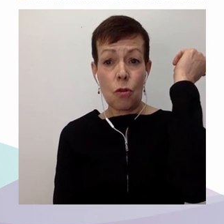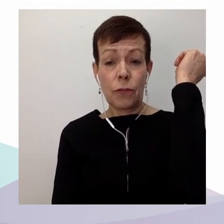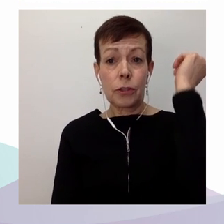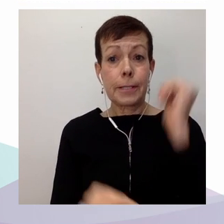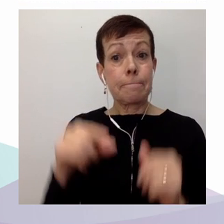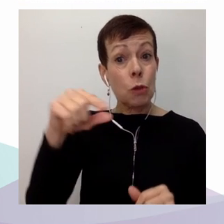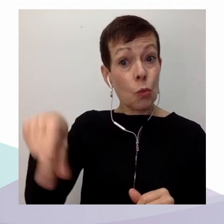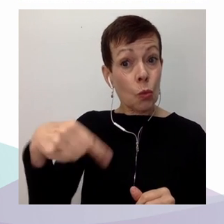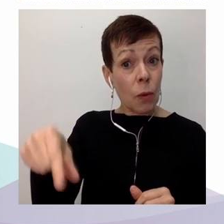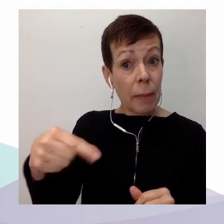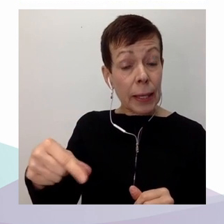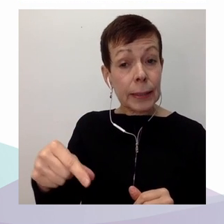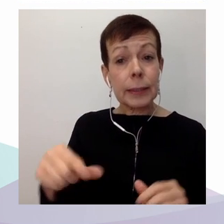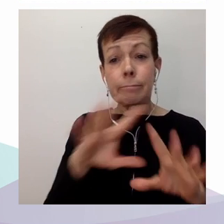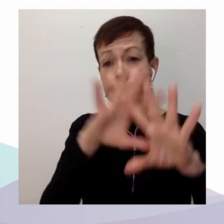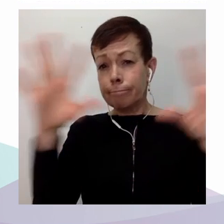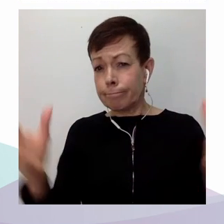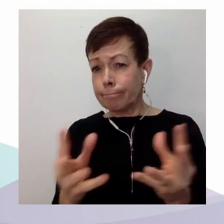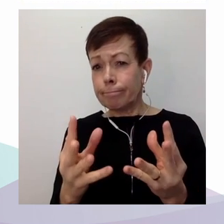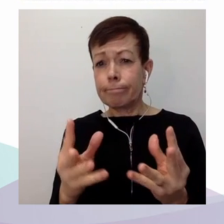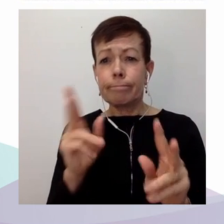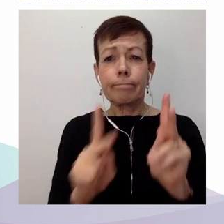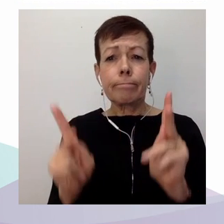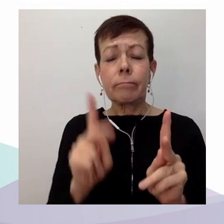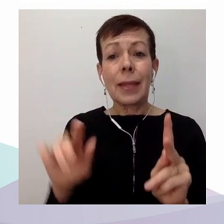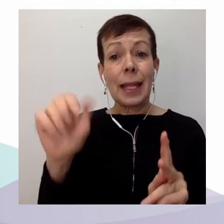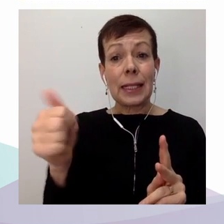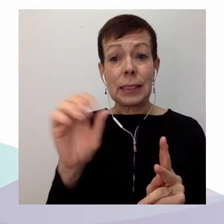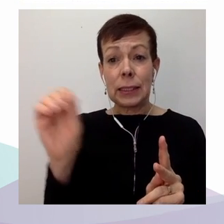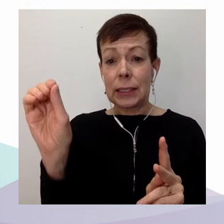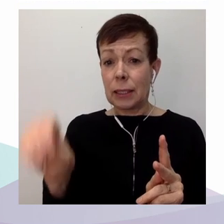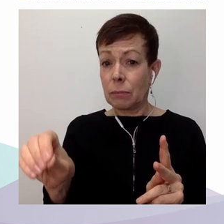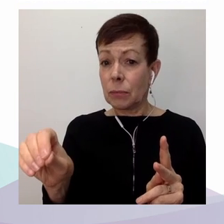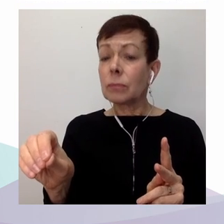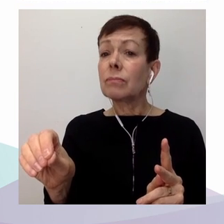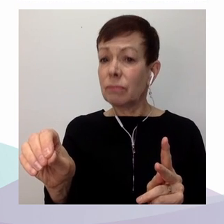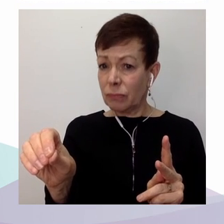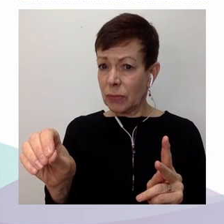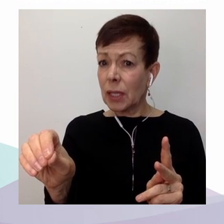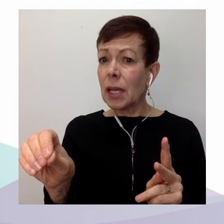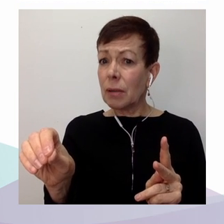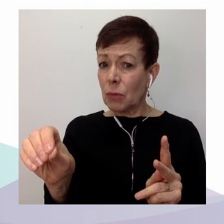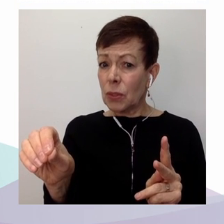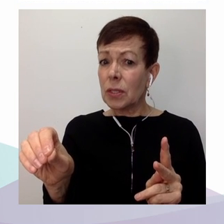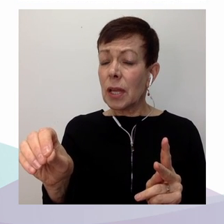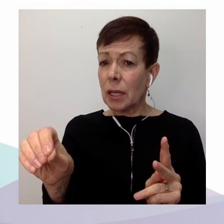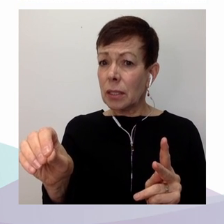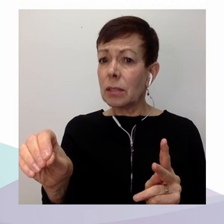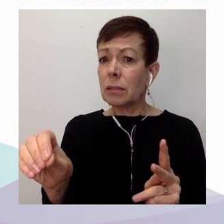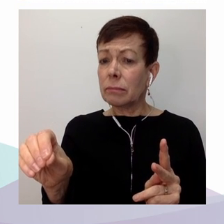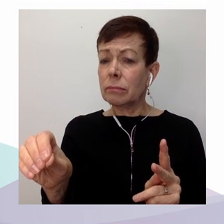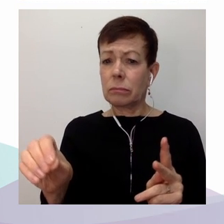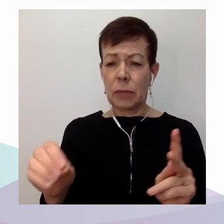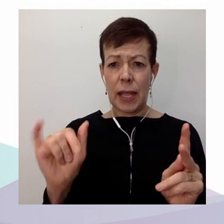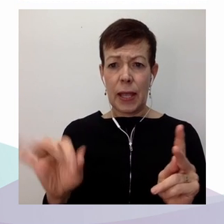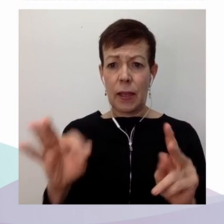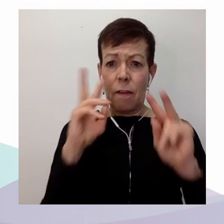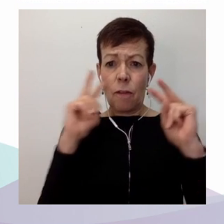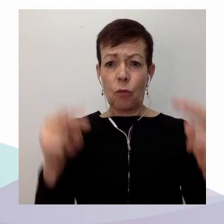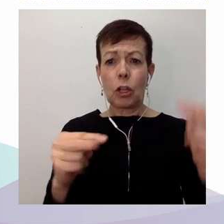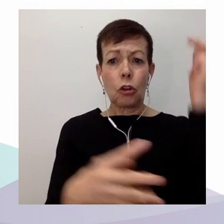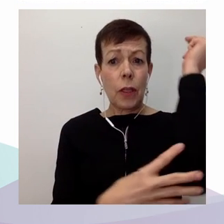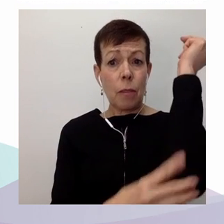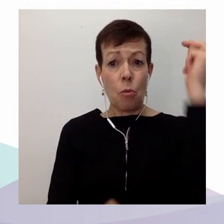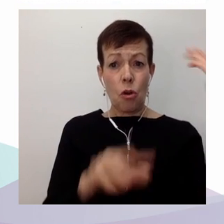inférieur à la mesure du panier de consommation. La mesure du panier de consommation, c'est l'indice fixé par le fédéral qui porte sur la